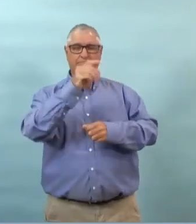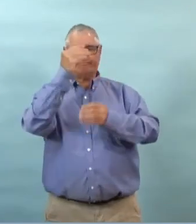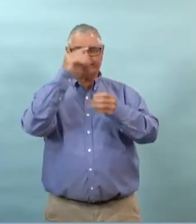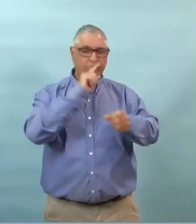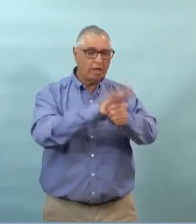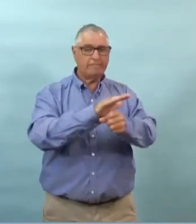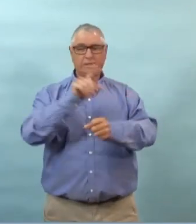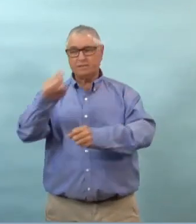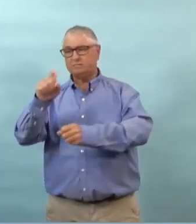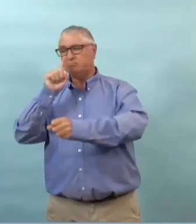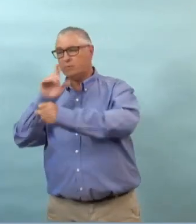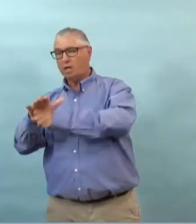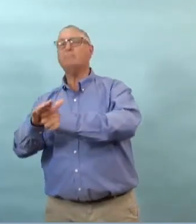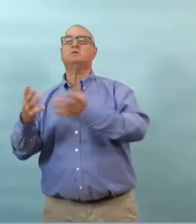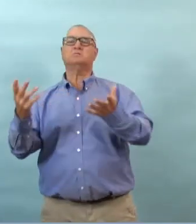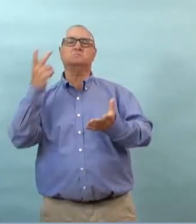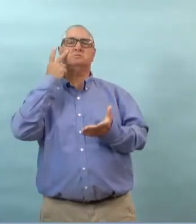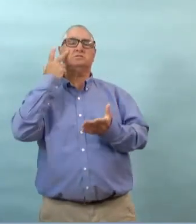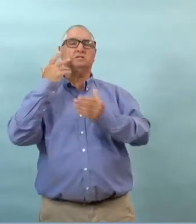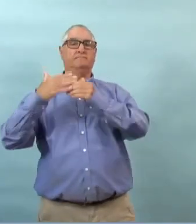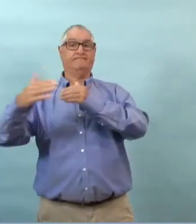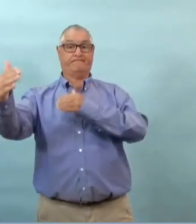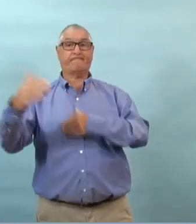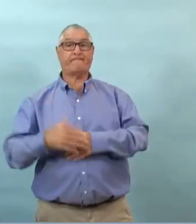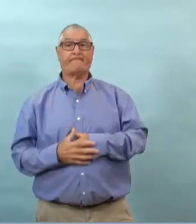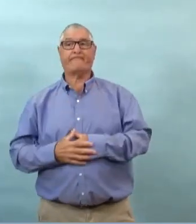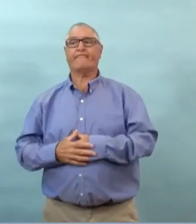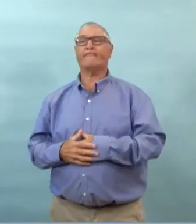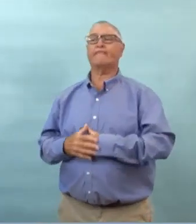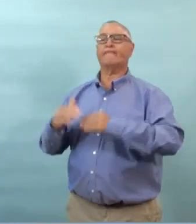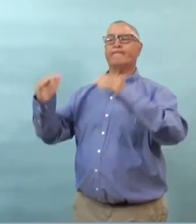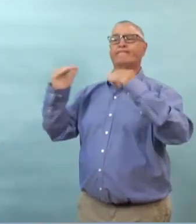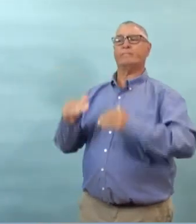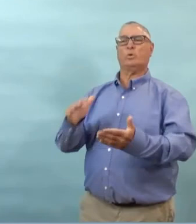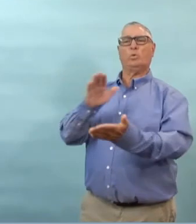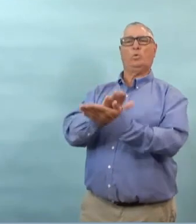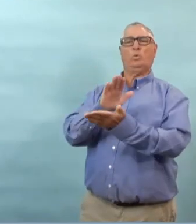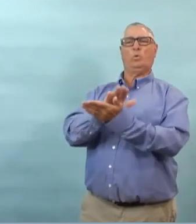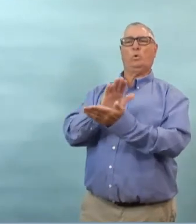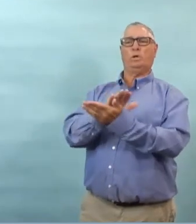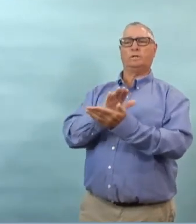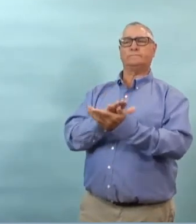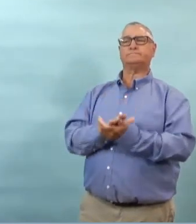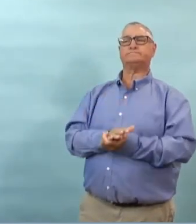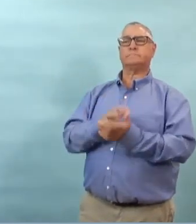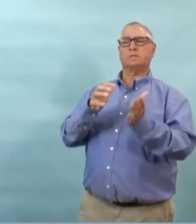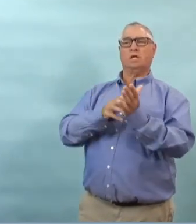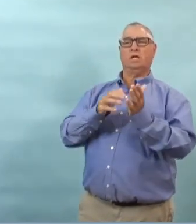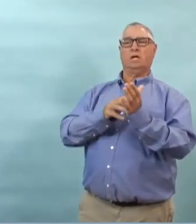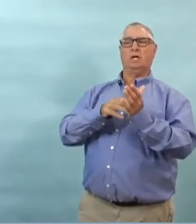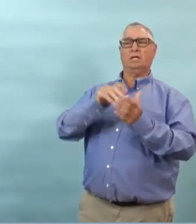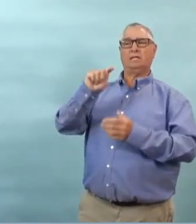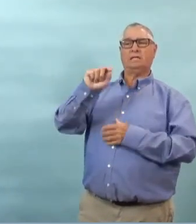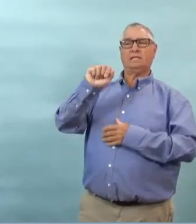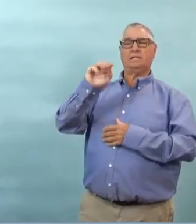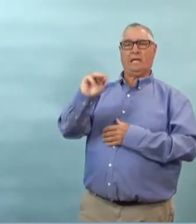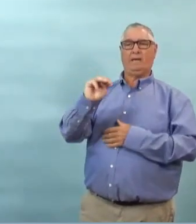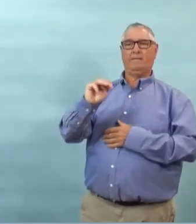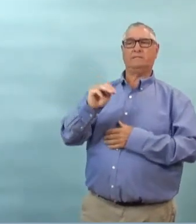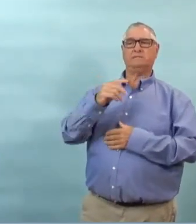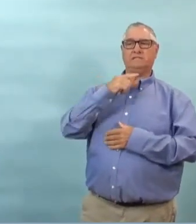certainement faire le suivi et je vous reviendrai là dessus alors une autre question sur les écoles le docteur tannes a dit que